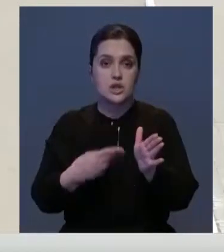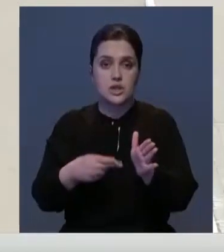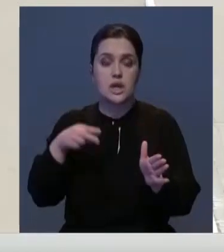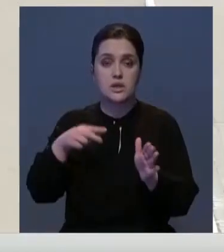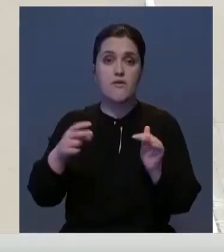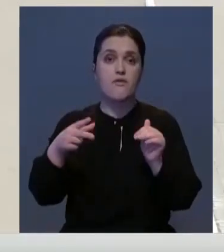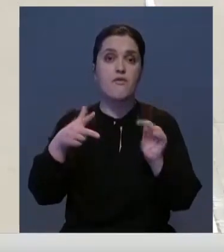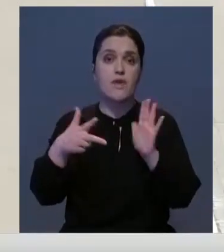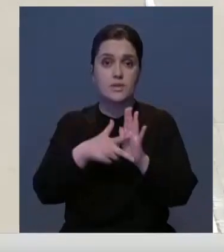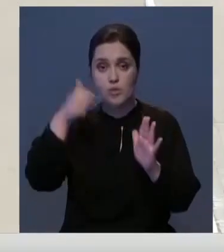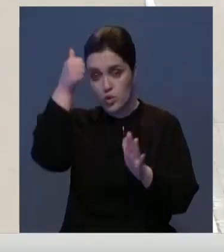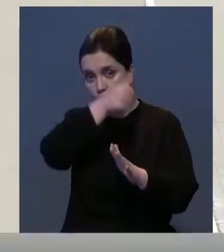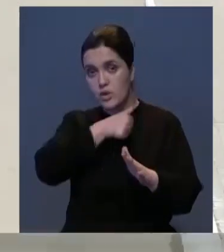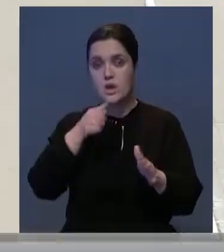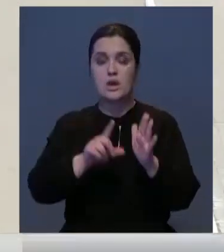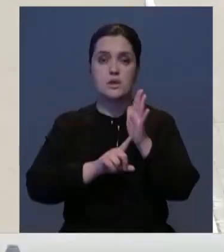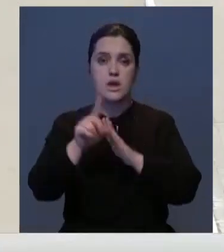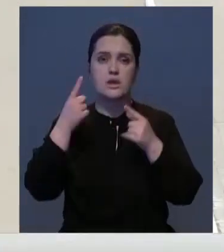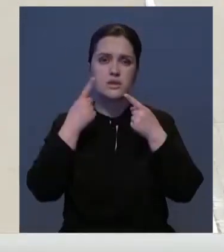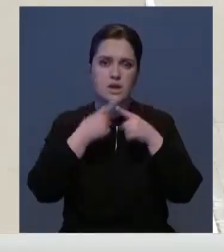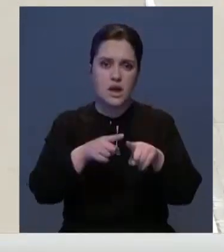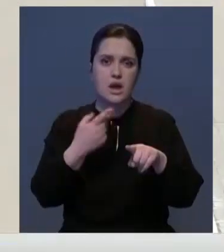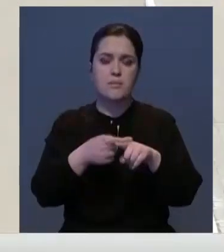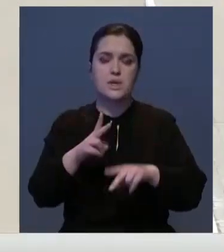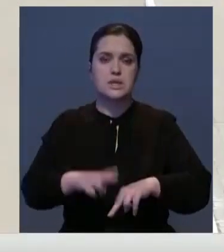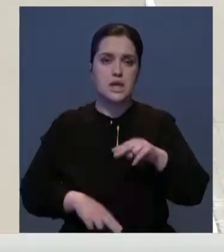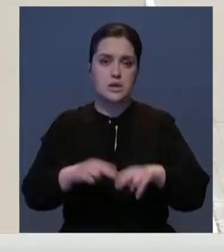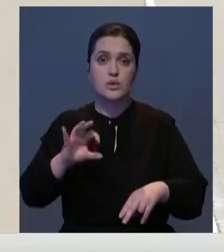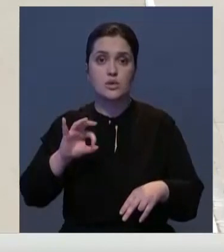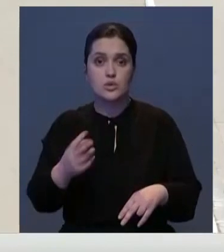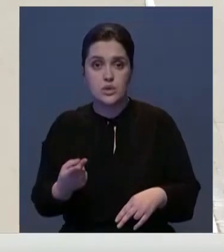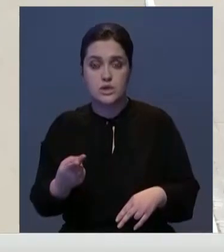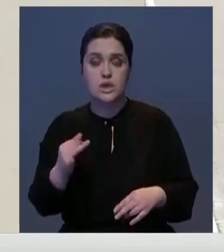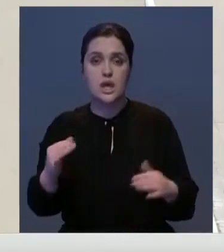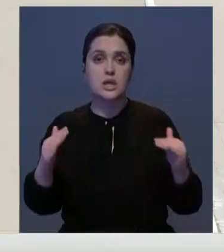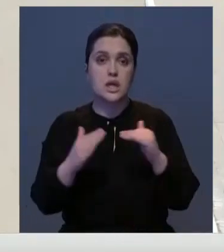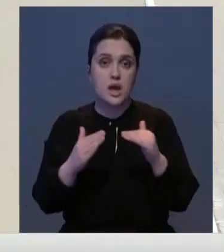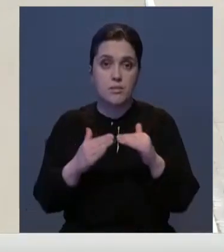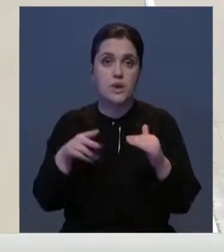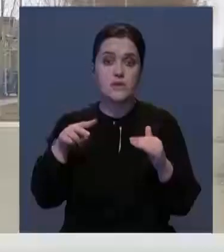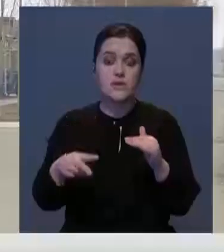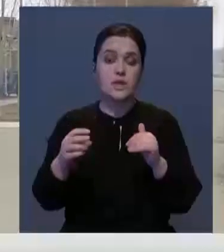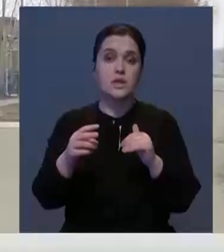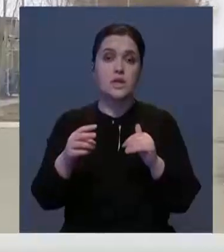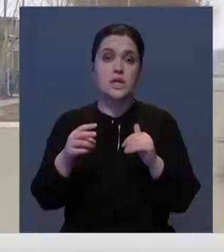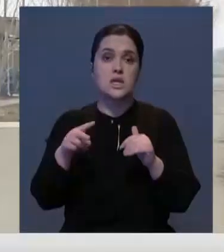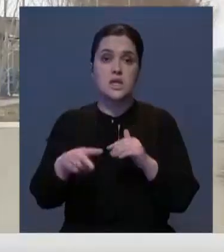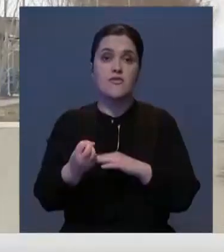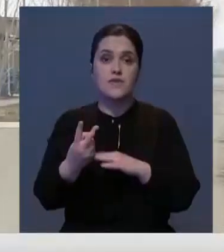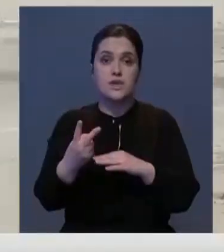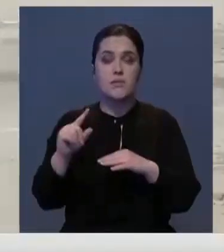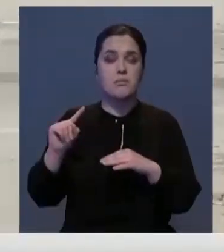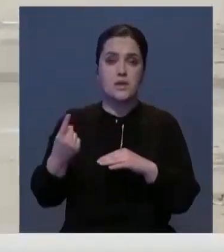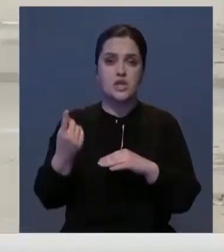2008 года начали проводить инженерные сети, логистику и строительство социальных объектов и домов. В 2019 году заселились первые